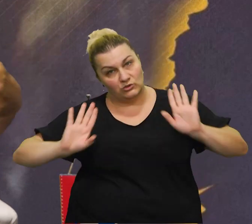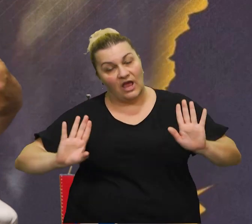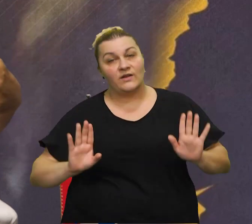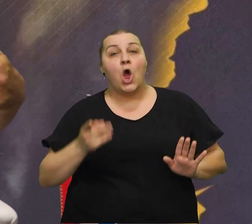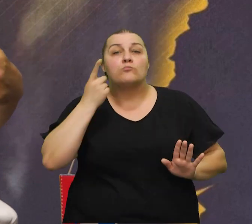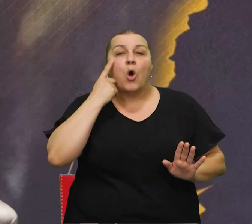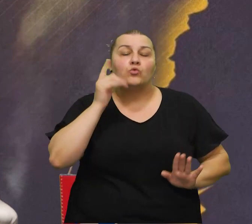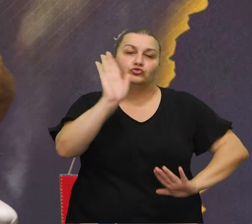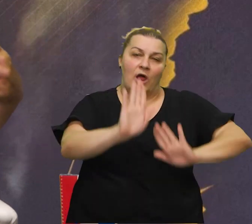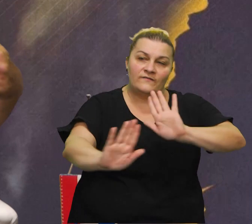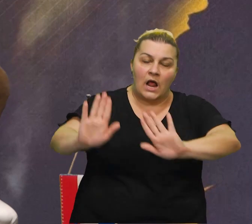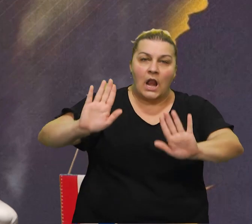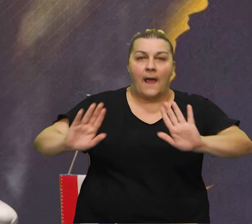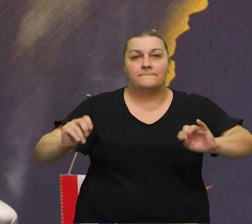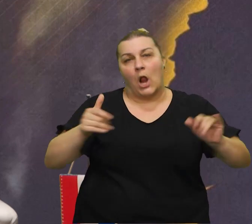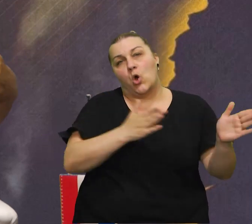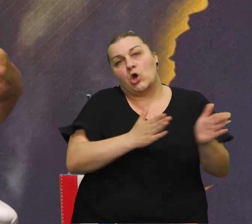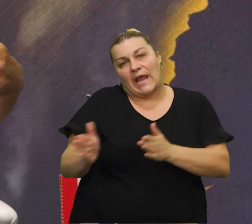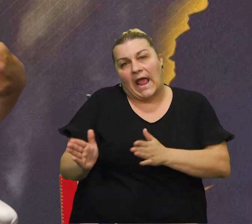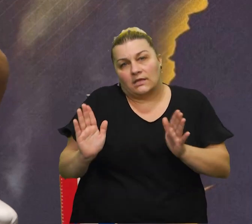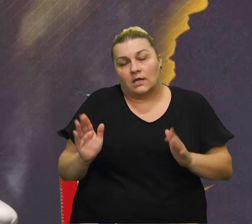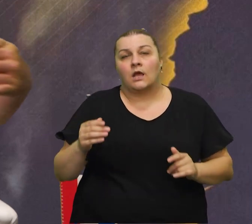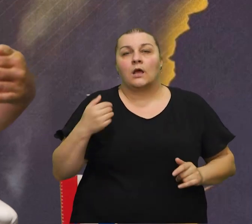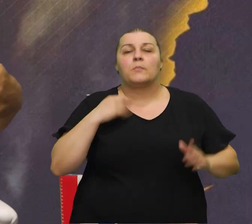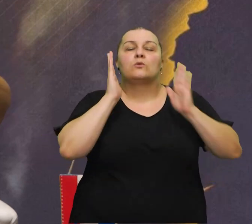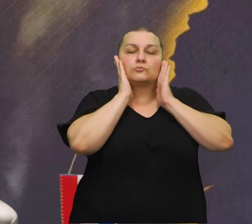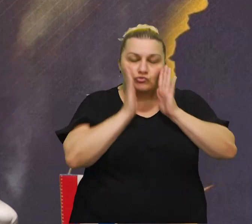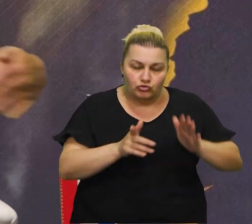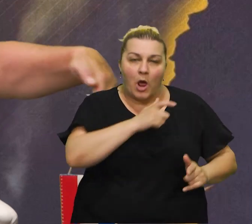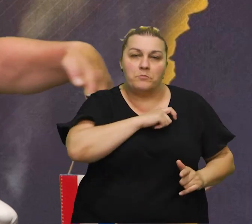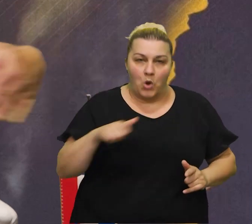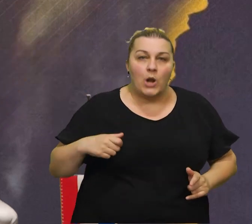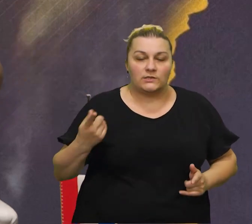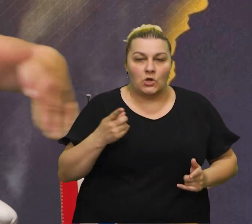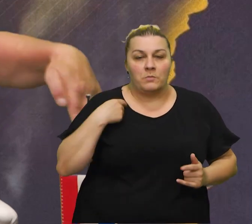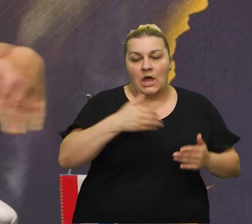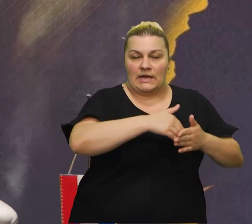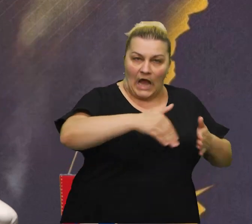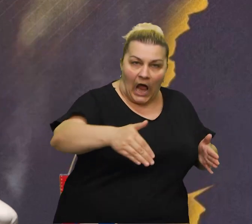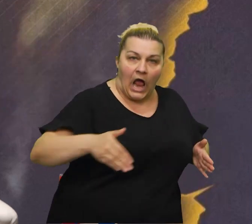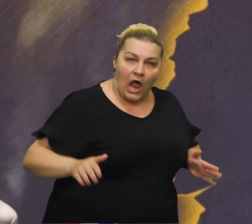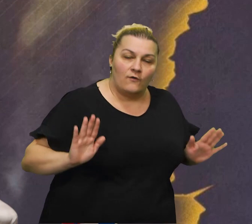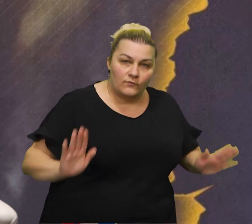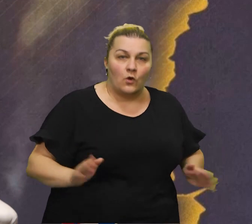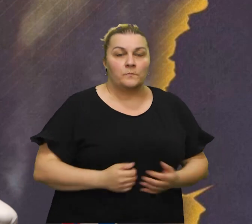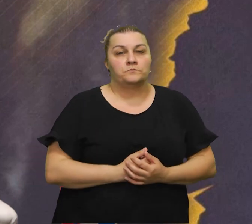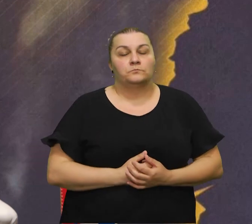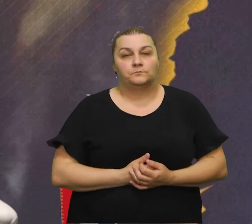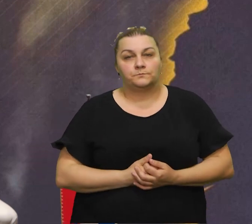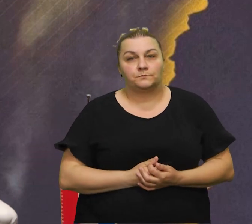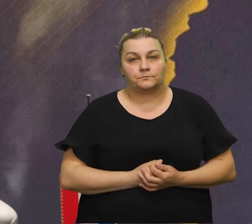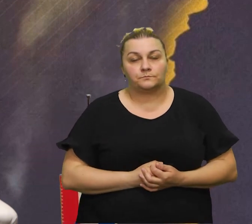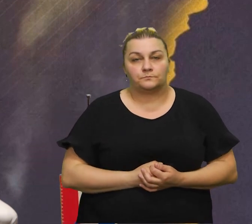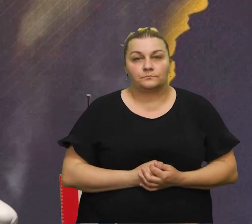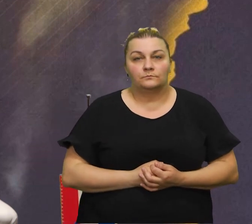pokušava napraviti neki red. Jesmo mi smo njih poštivali, stali smo ravno ovako i dalje,